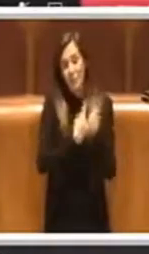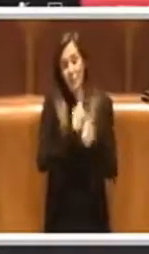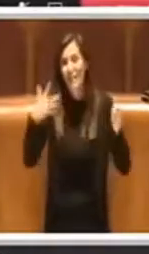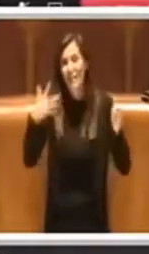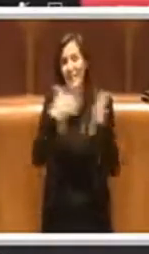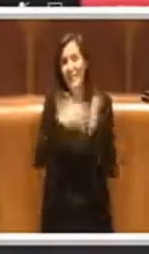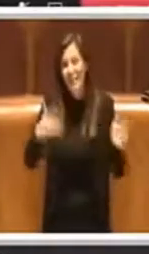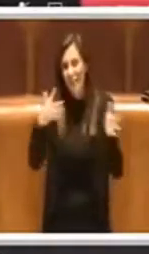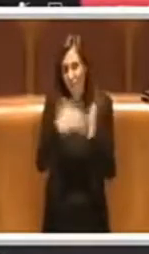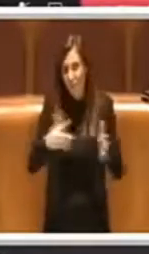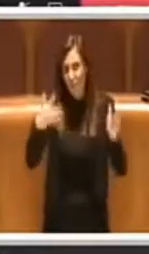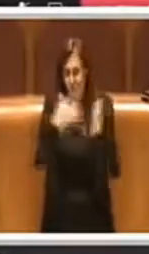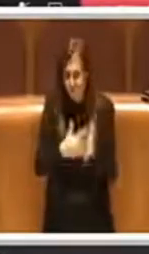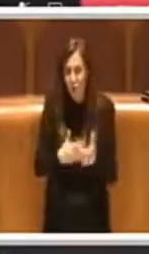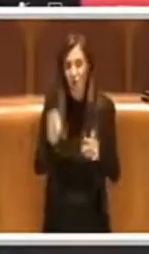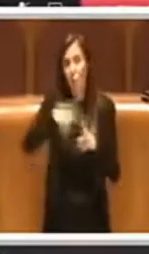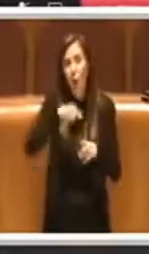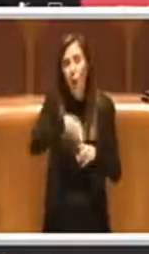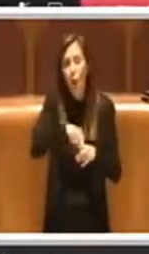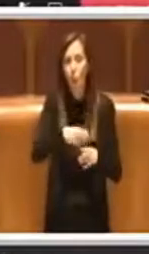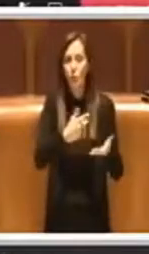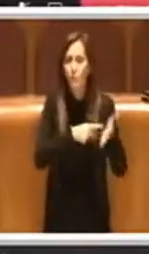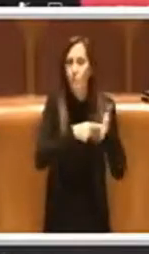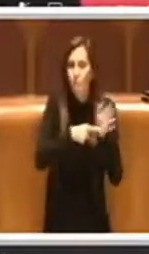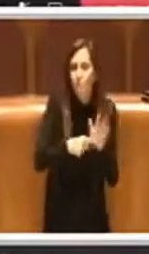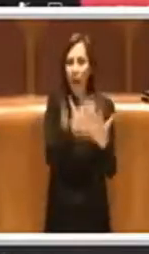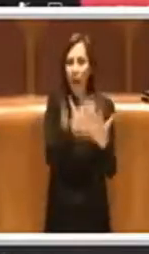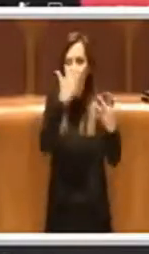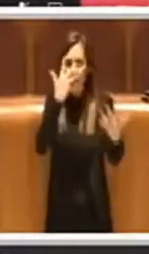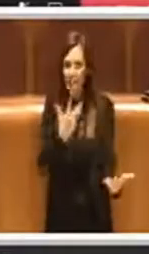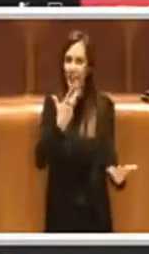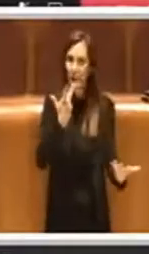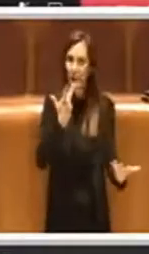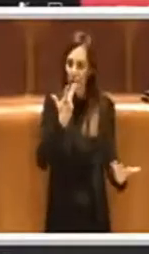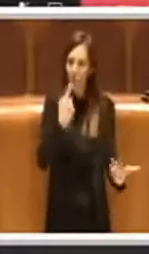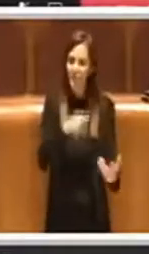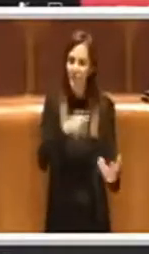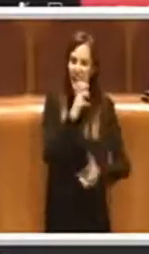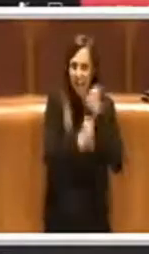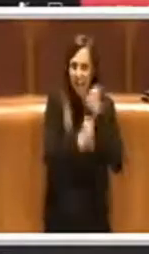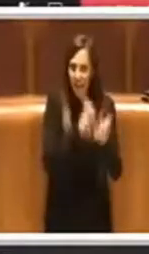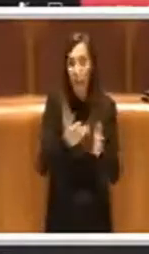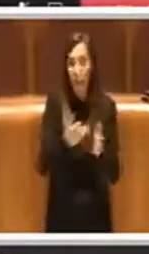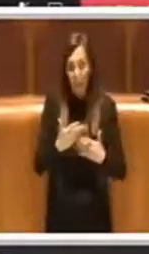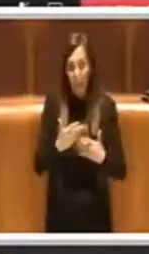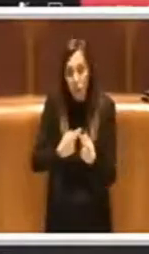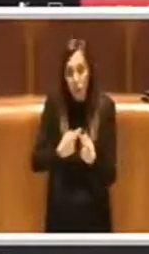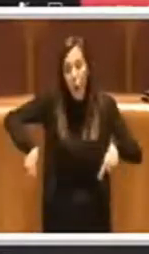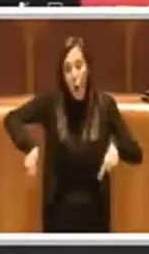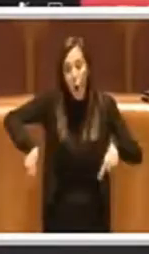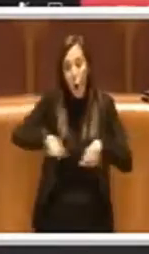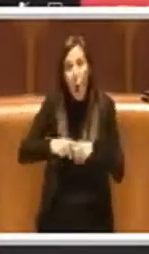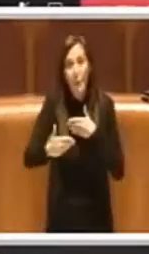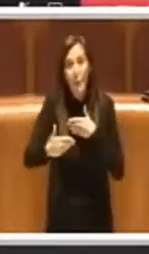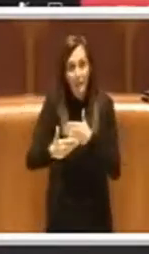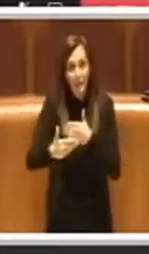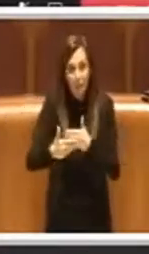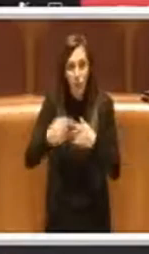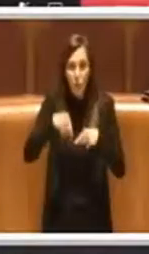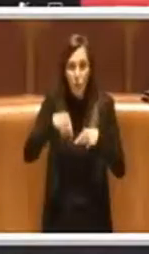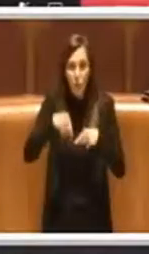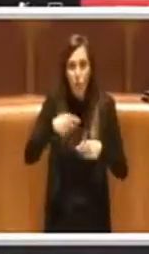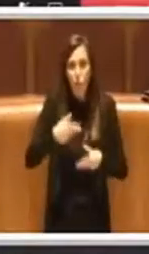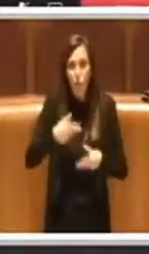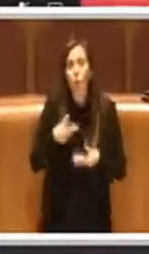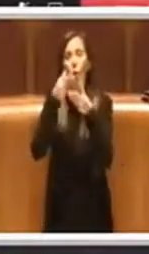manifestato tutte le sue criticità. Per cui presto ci sarà questa commissione e a questo punto io consegno